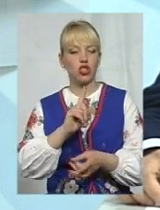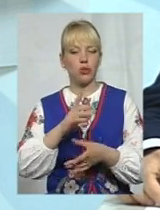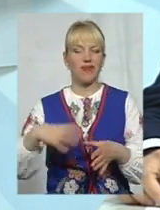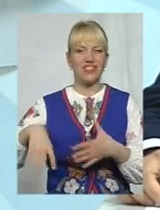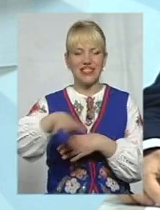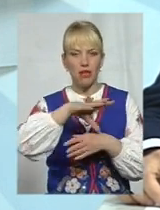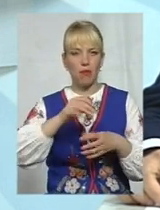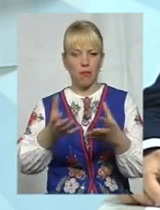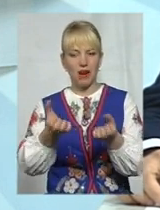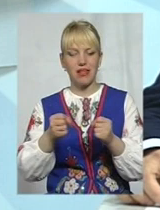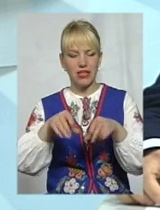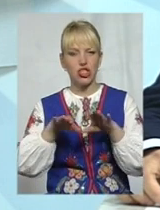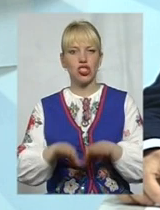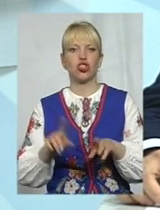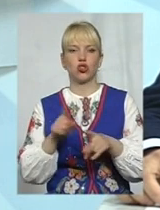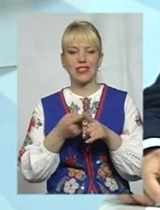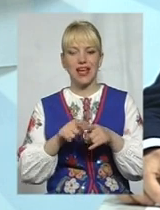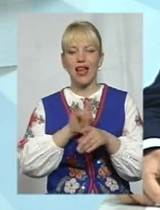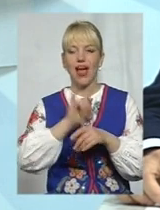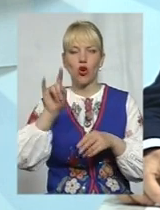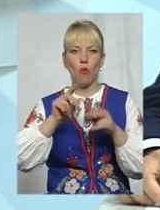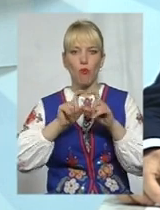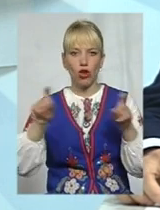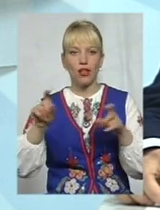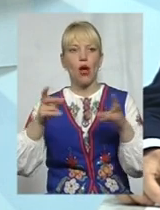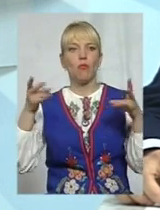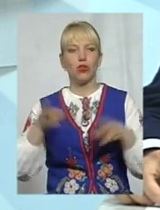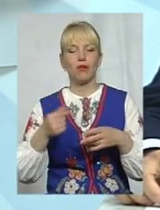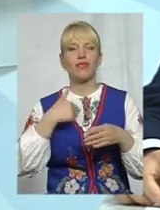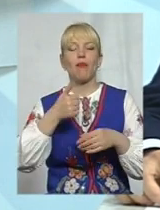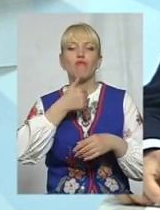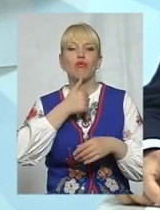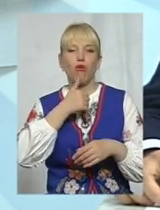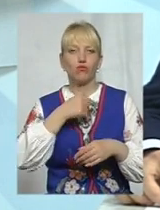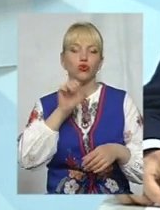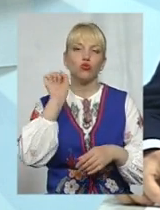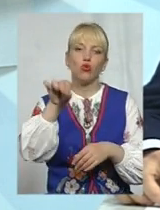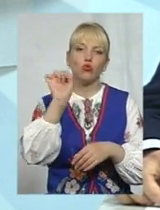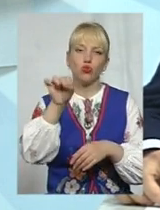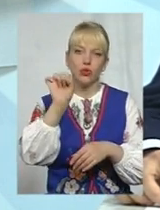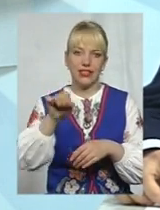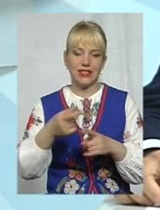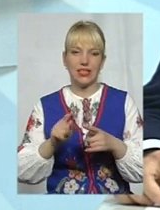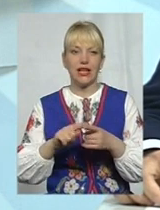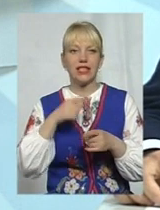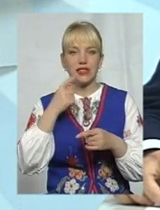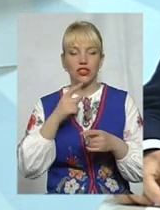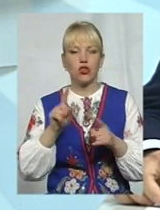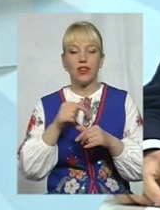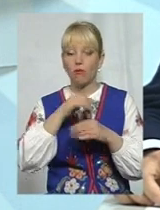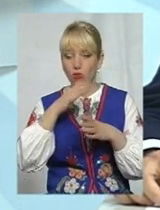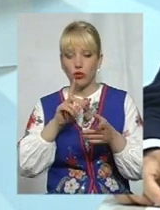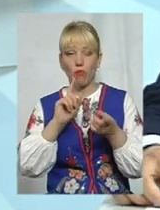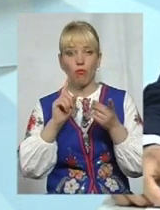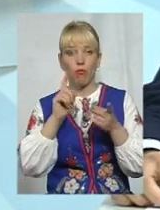що нам аеропорт цей потрібен, от я пробую, як кажу, достукатися і сказати про те, що ми маємо можливість це зробити. Не можемо повернути